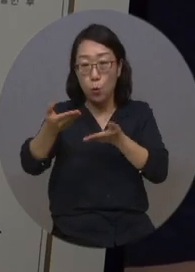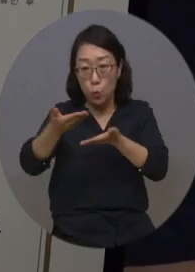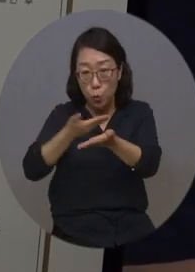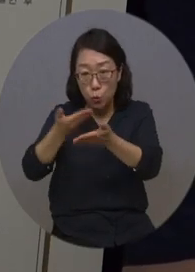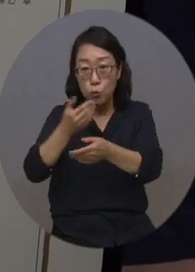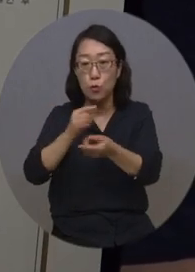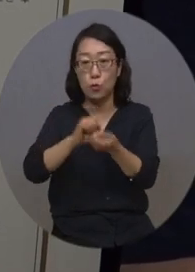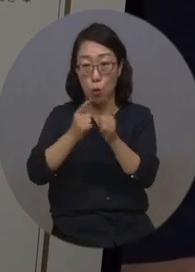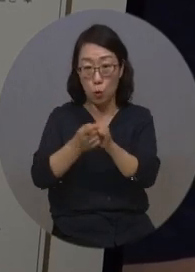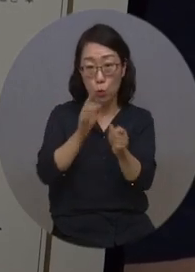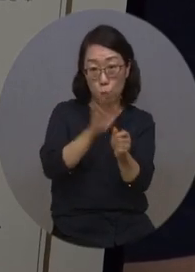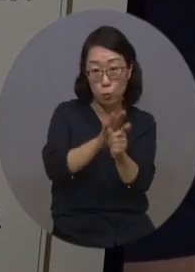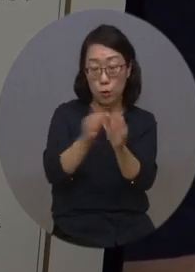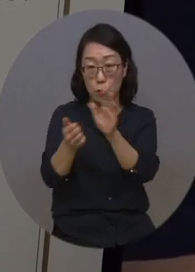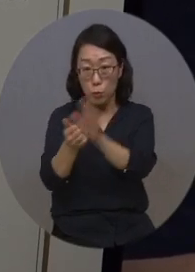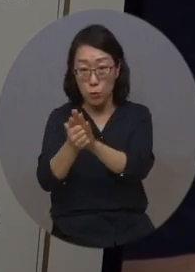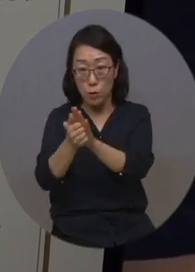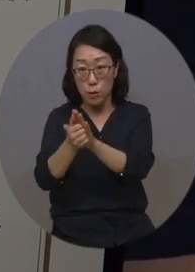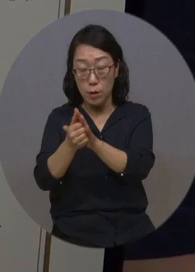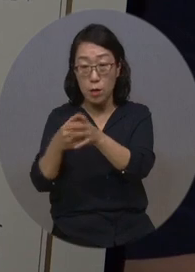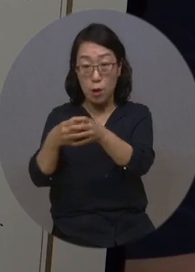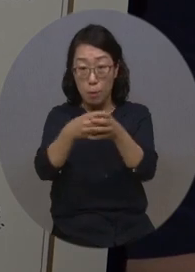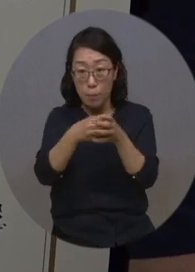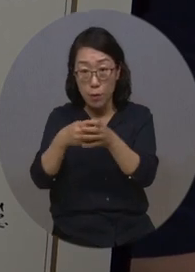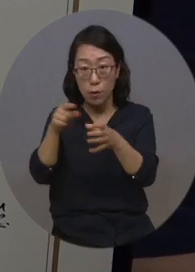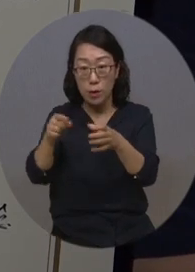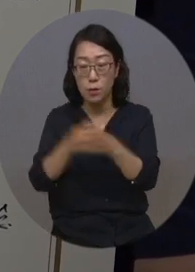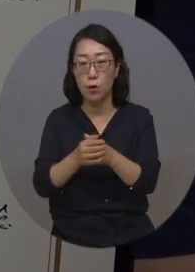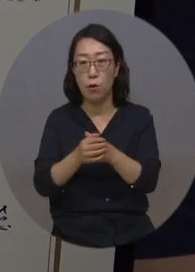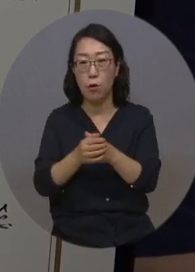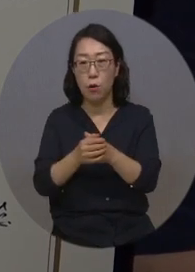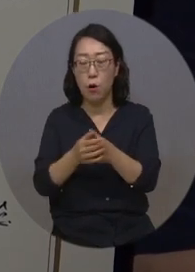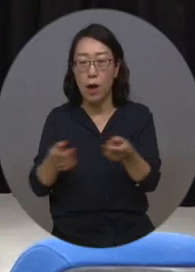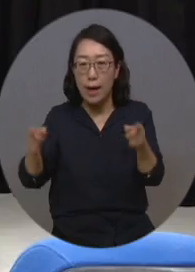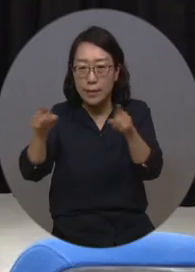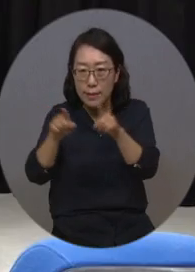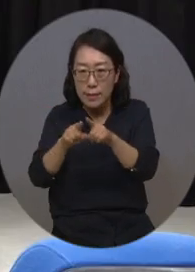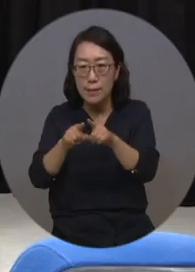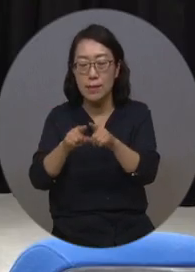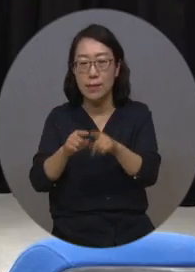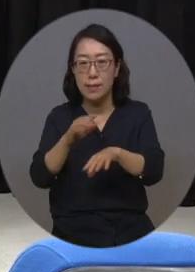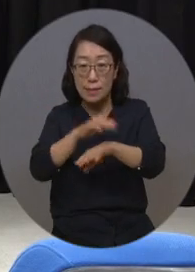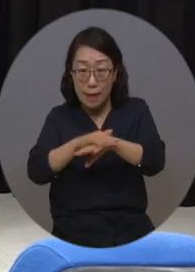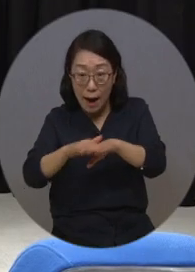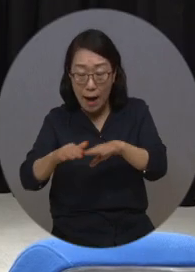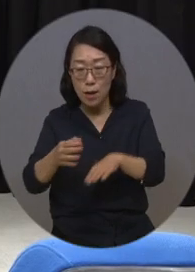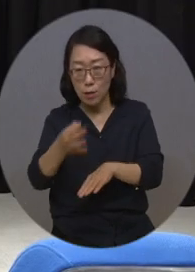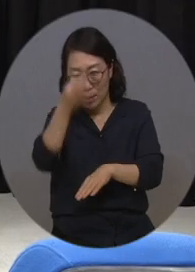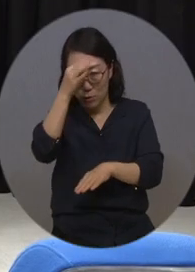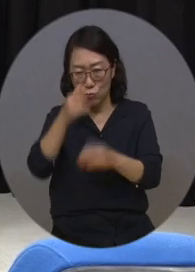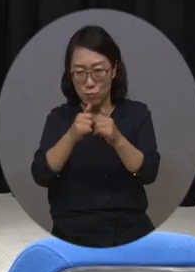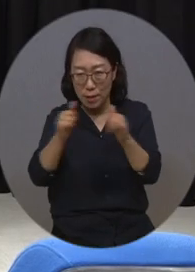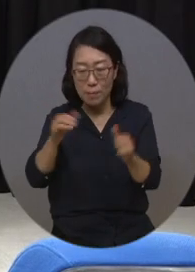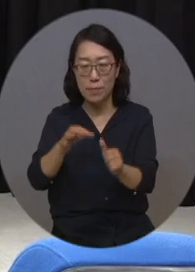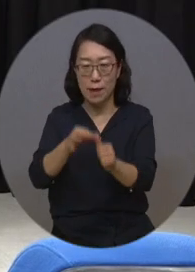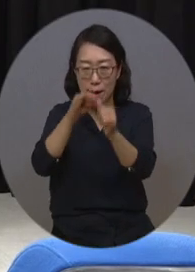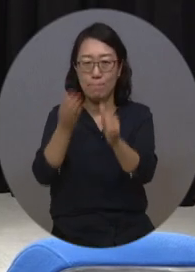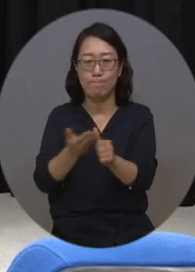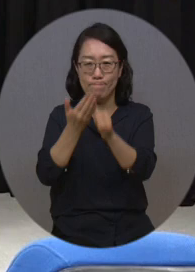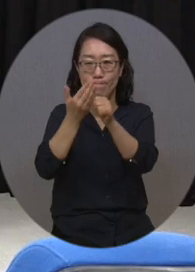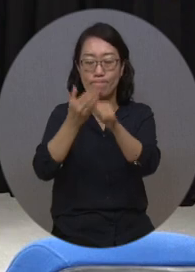상호 교류 및 활용과 협력을 통해 산학 공동협력 체제를 확립하여 뛰어난 인재를 양성할 것이라고 밝혔습니다.